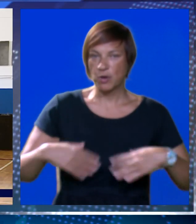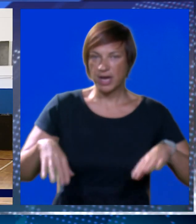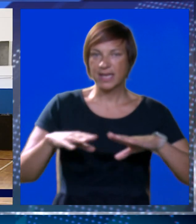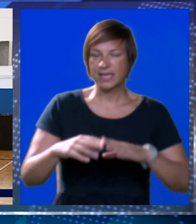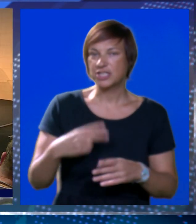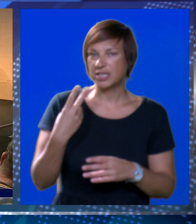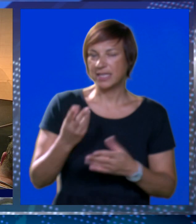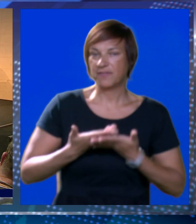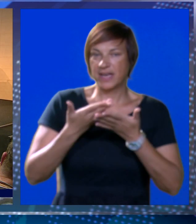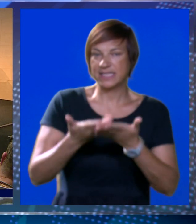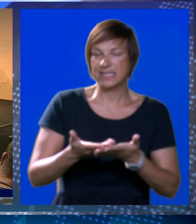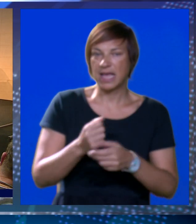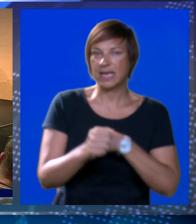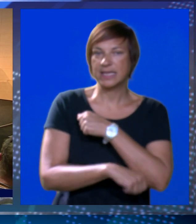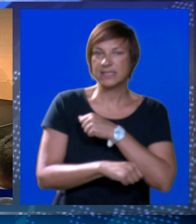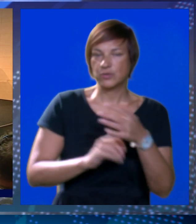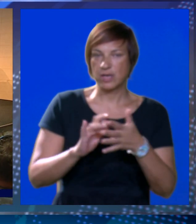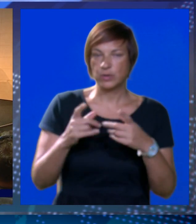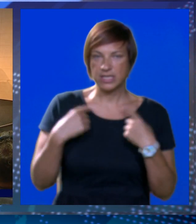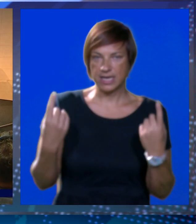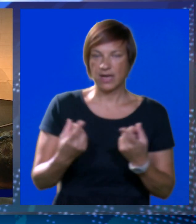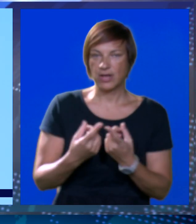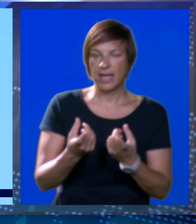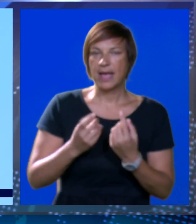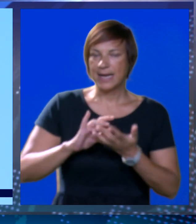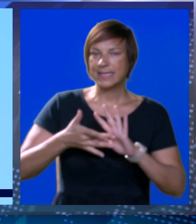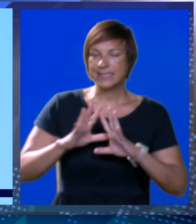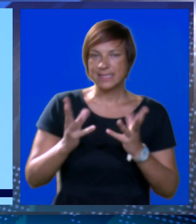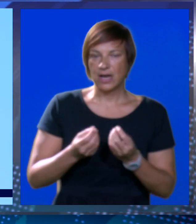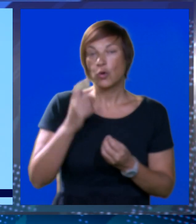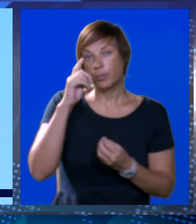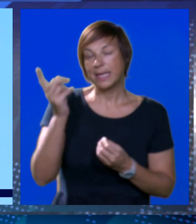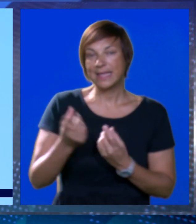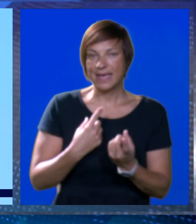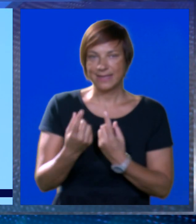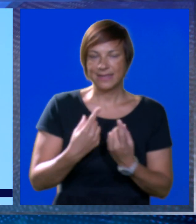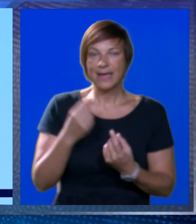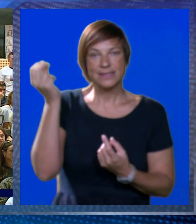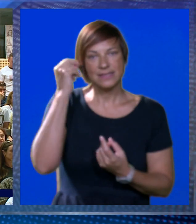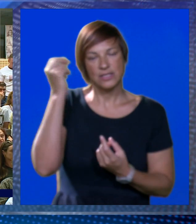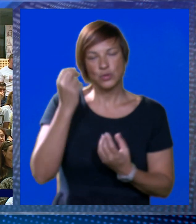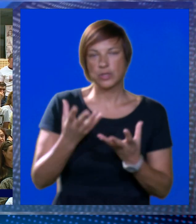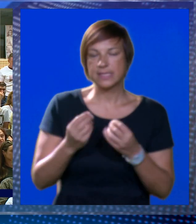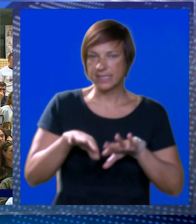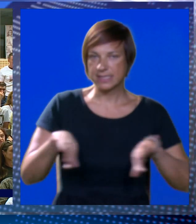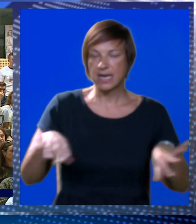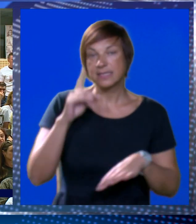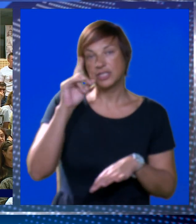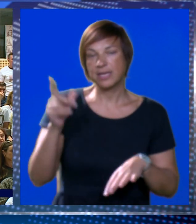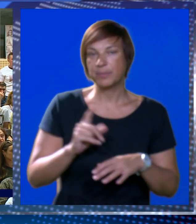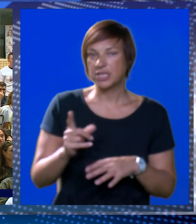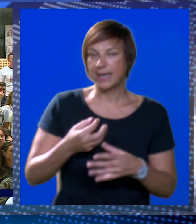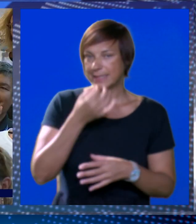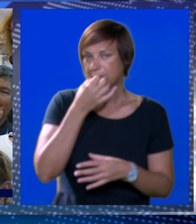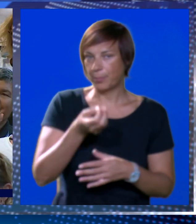zbora građana kao i dva izlaganja studije utjecaja na okoliš, ali i cijelokupne ideje trase. Čulo se niz podijeljenih